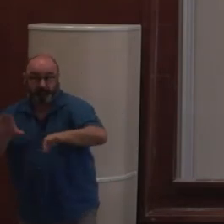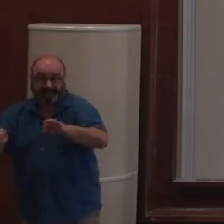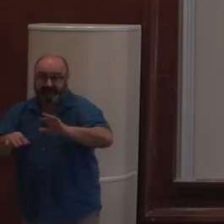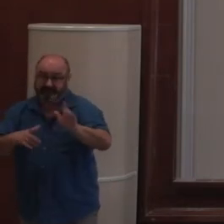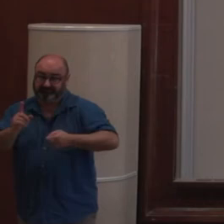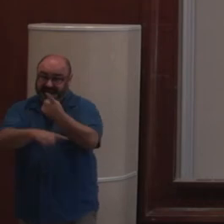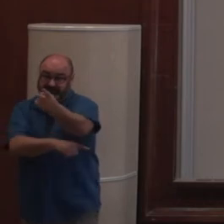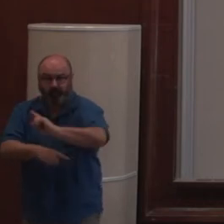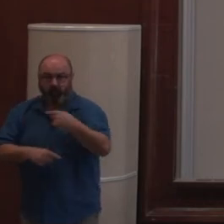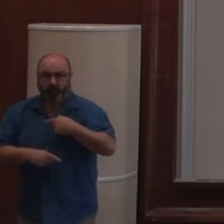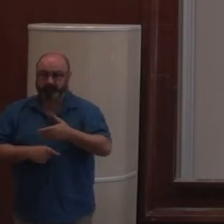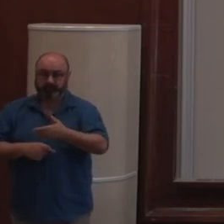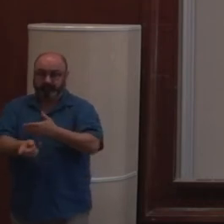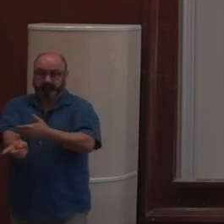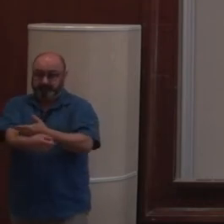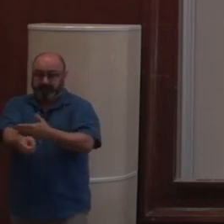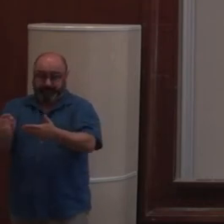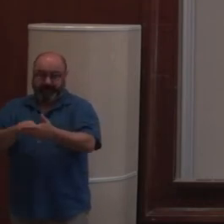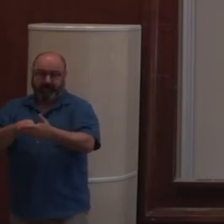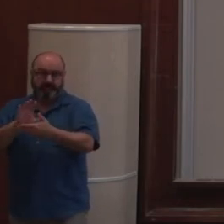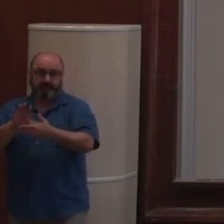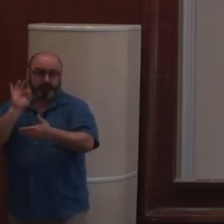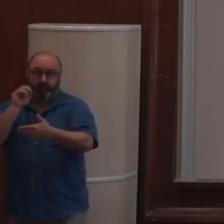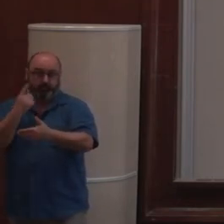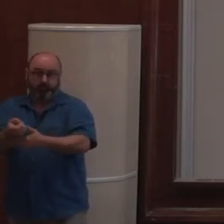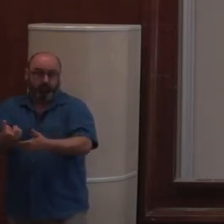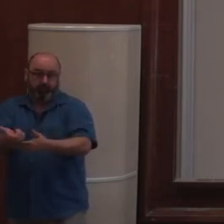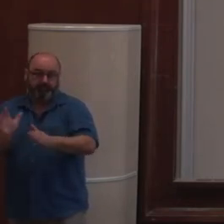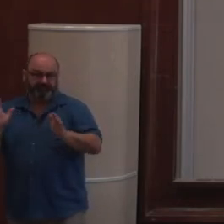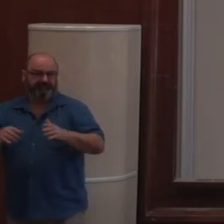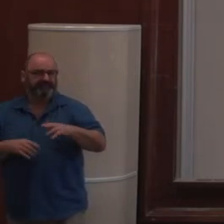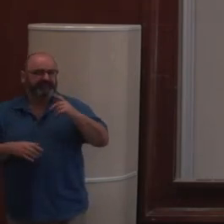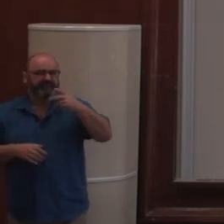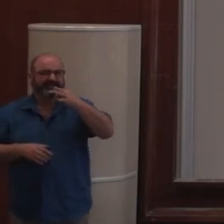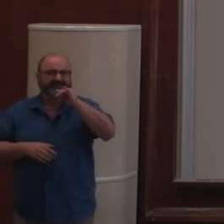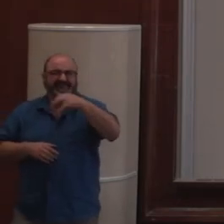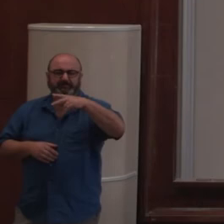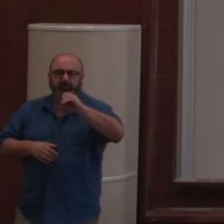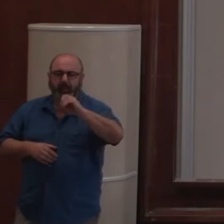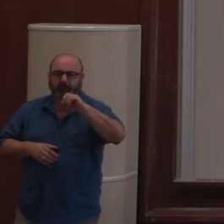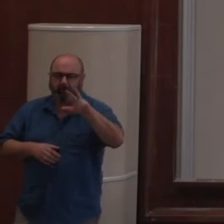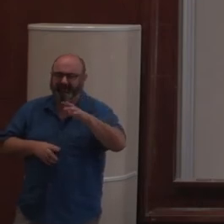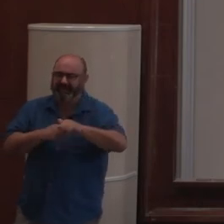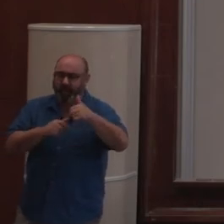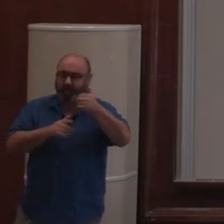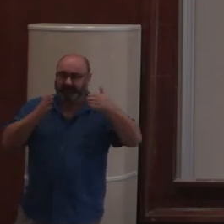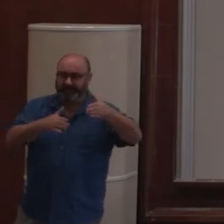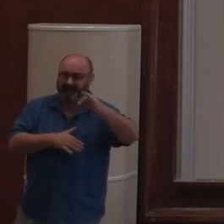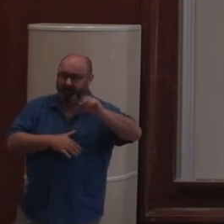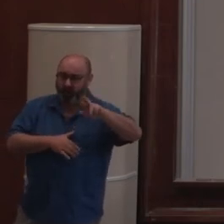pour toujours. Je crois que c'est Typo3 qui a fait un truc comme ça, qui a fait un gros fork complètement